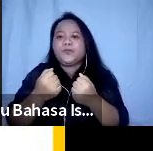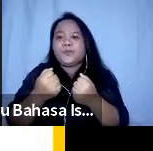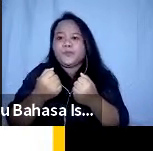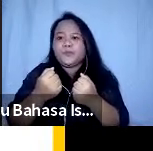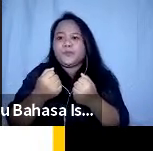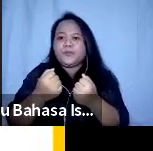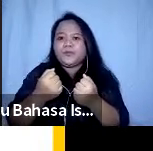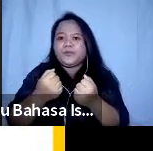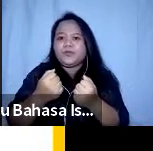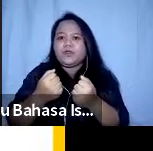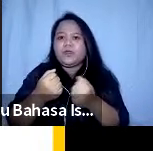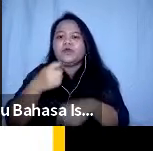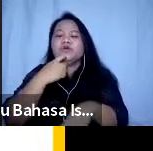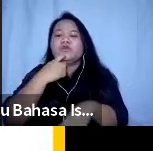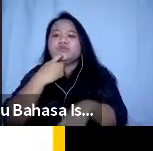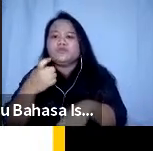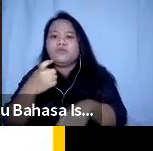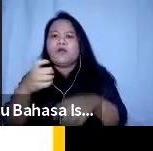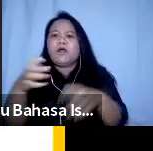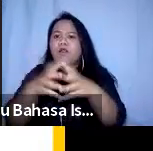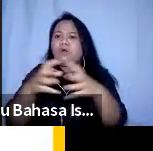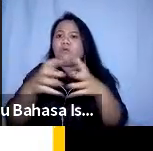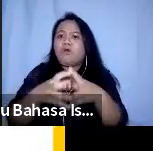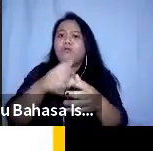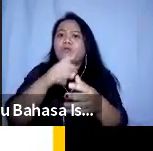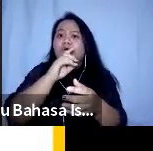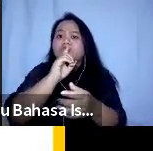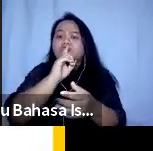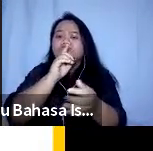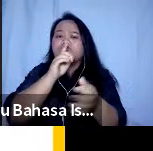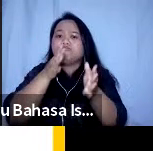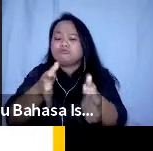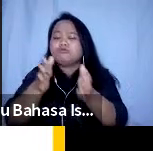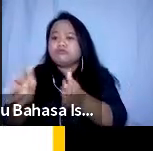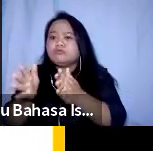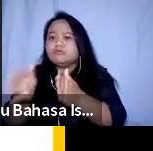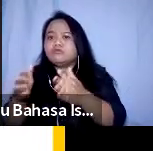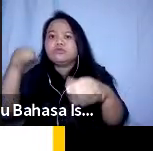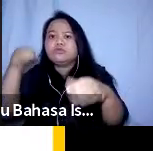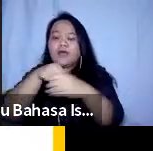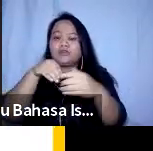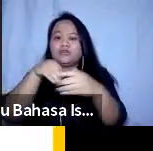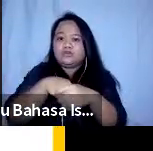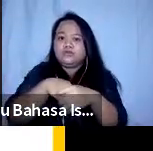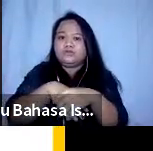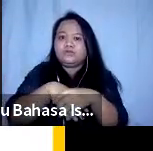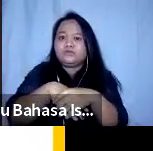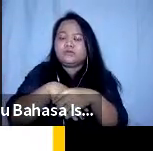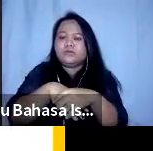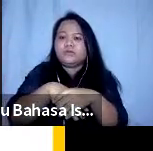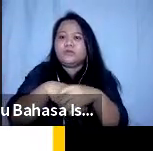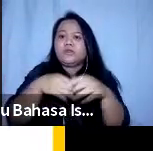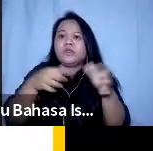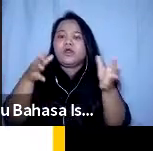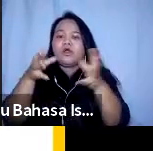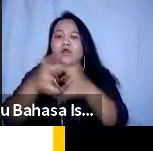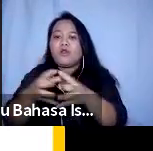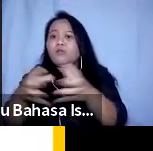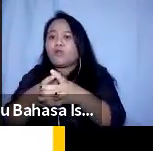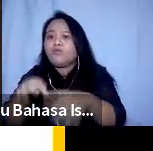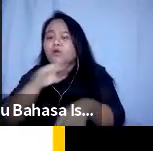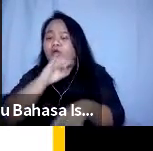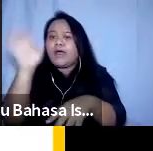hanya kelompok-kelompok tertentu saja yang dilibatkan kelompok-kelompok lain unsur-unsur dari